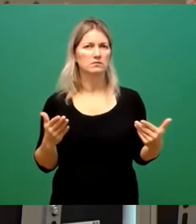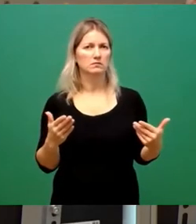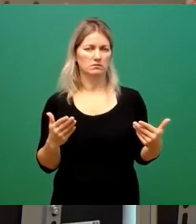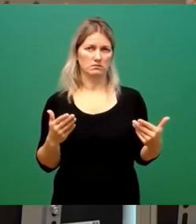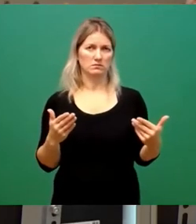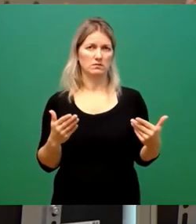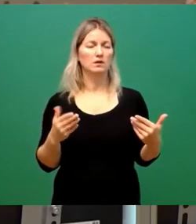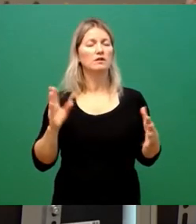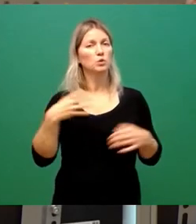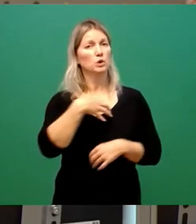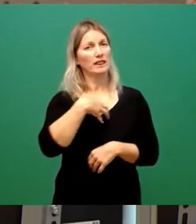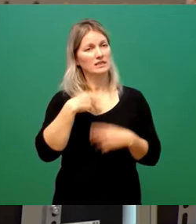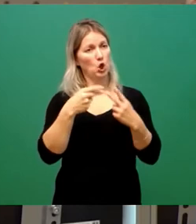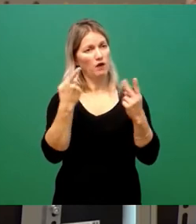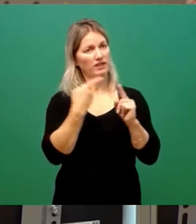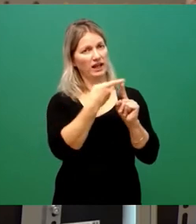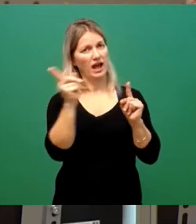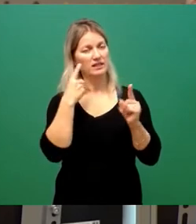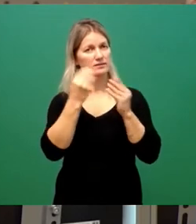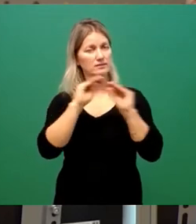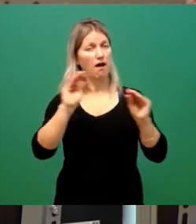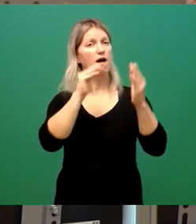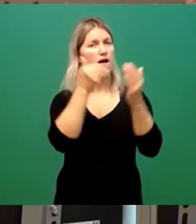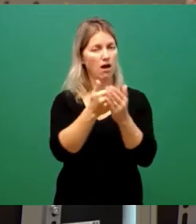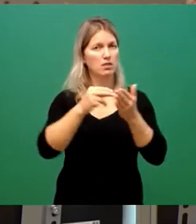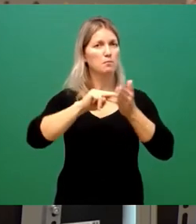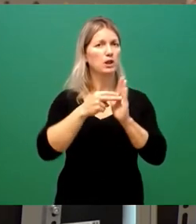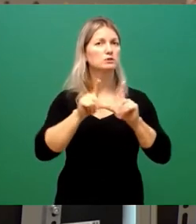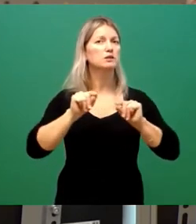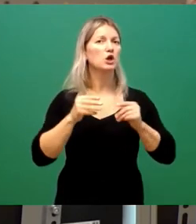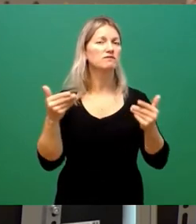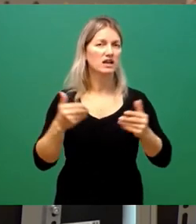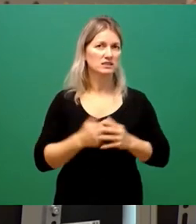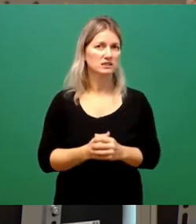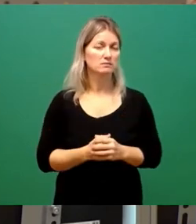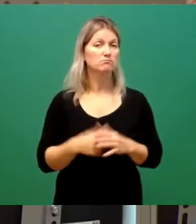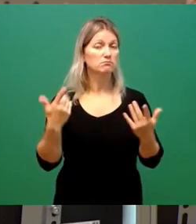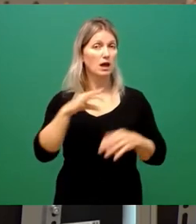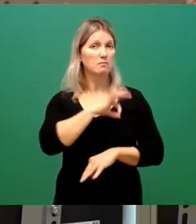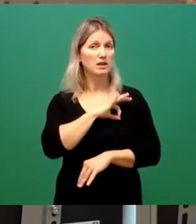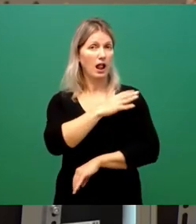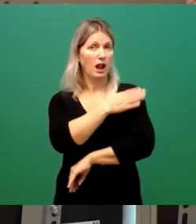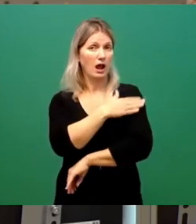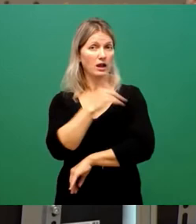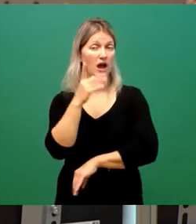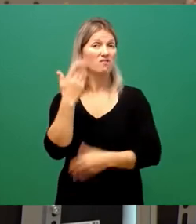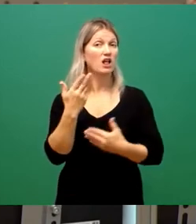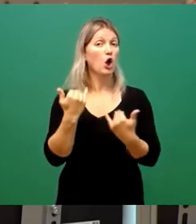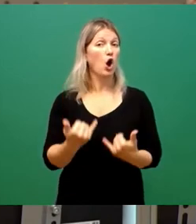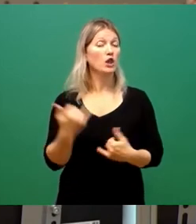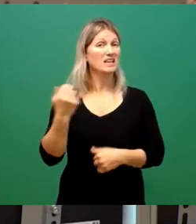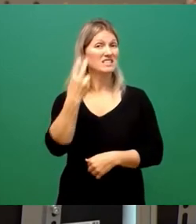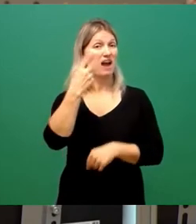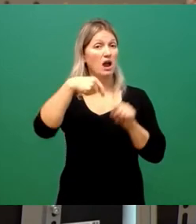Dresdner Öffentlichkeit, was bedeutet das denn politisch? Das bedeutet politisch, dass die Linke heute möglicherweise ihre zwei Kandidatinnen, Frau